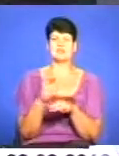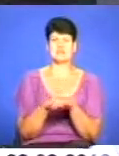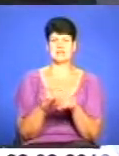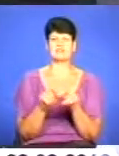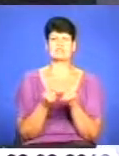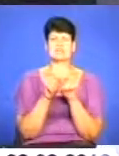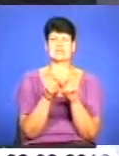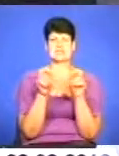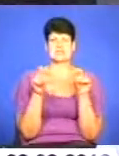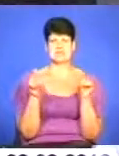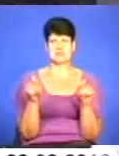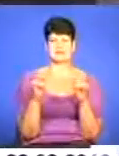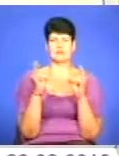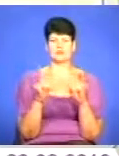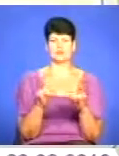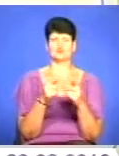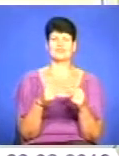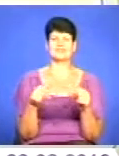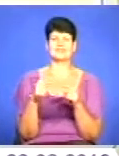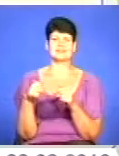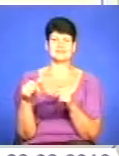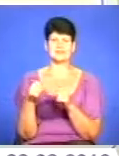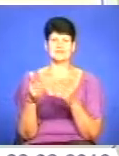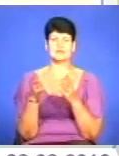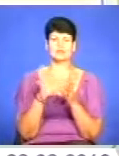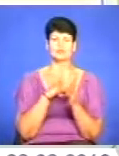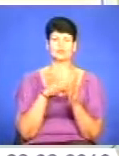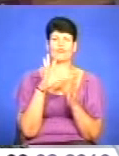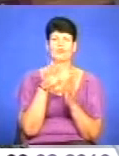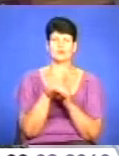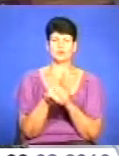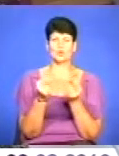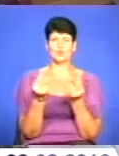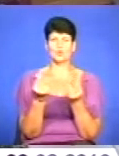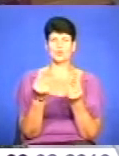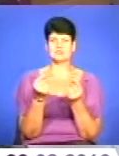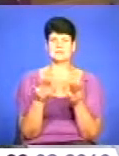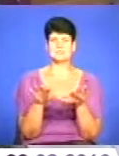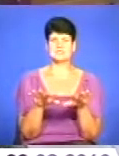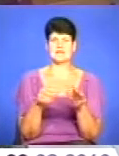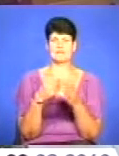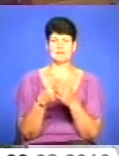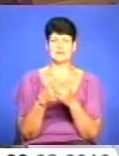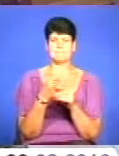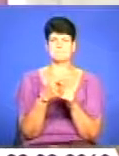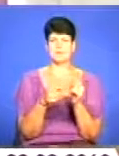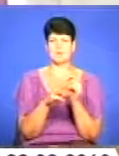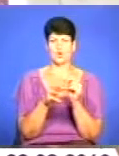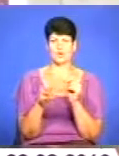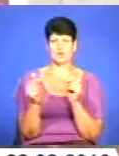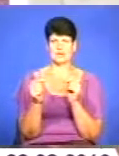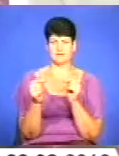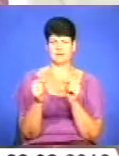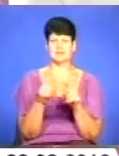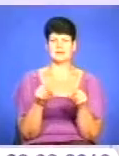травматологічного відділення, в який було вкладено кошти і місцевого бюджету – півмільйона гривень, а